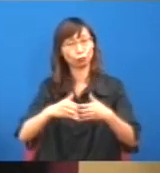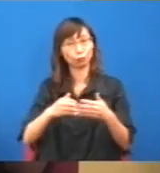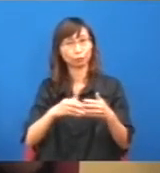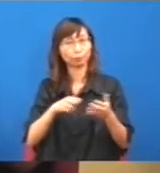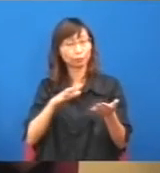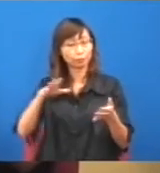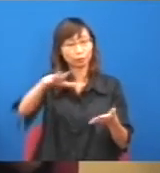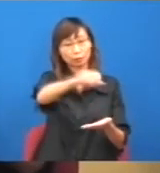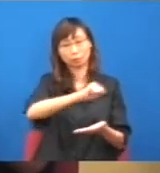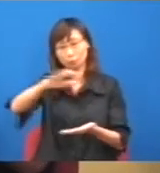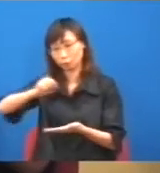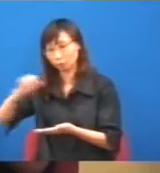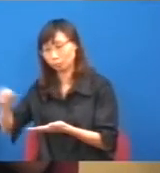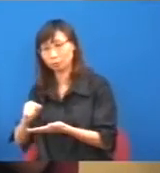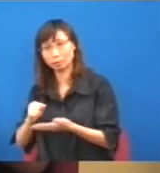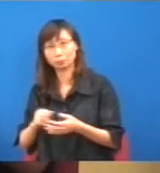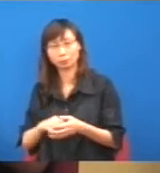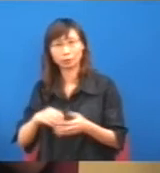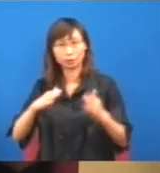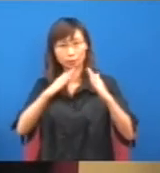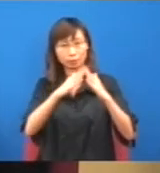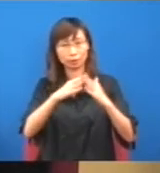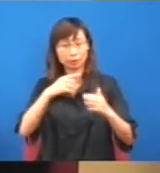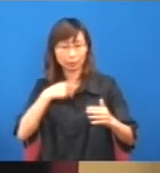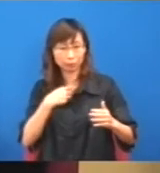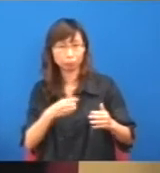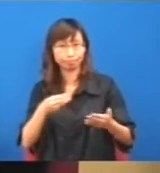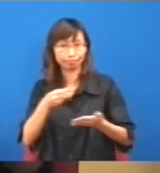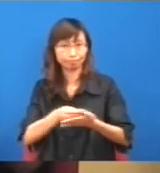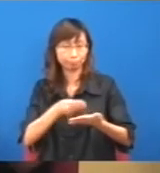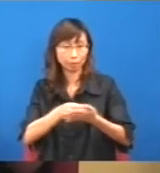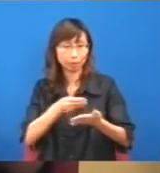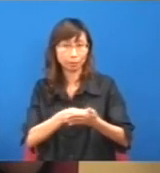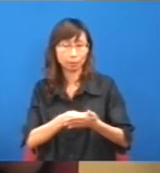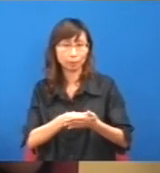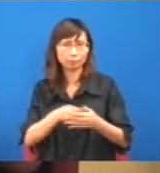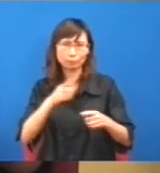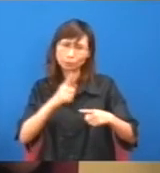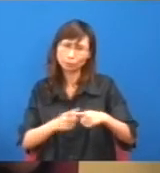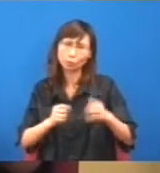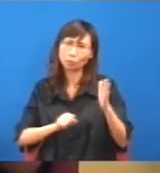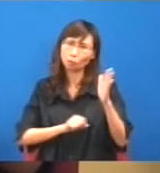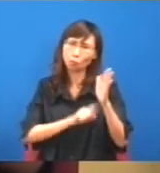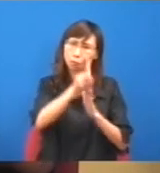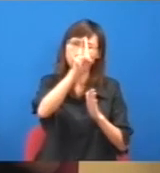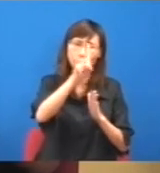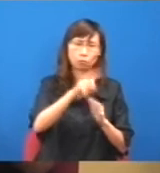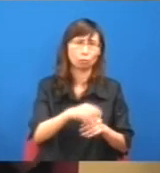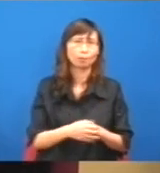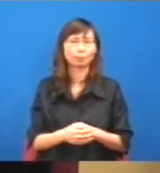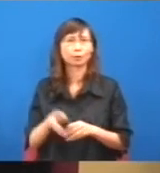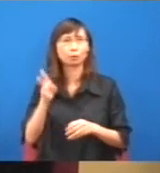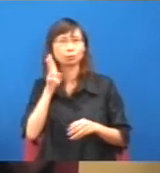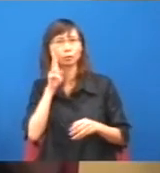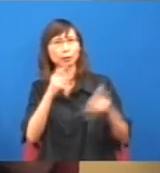收入不高,但是他們花錢去消費,必需品呢,其實是,錢是這麼多的,所以如果